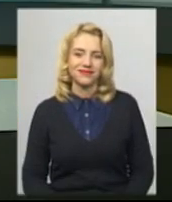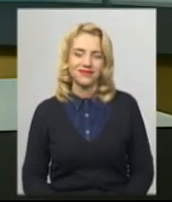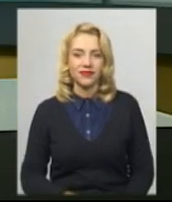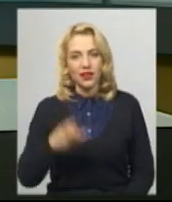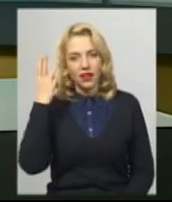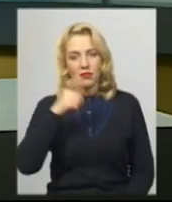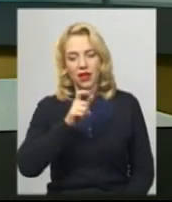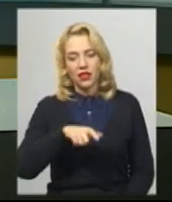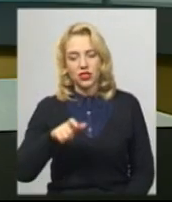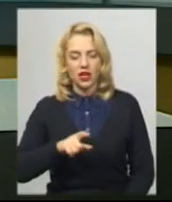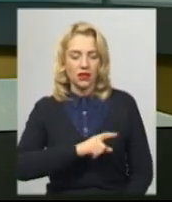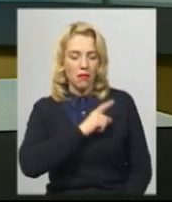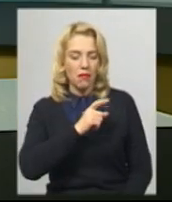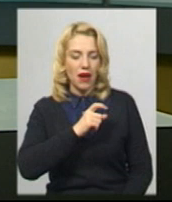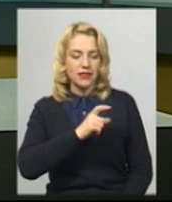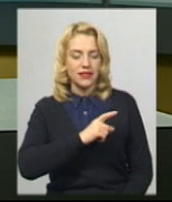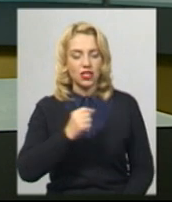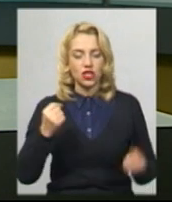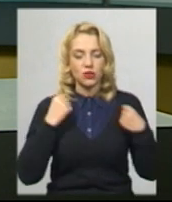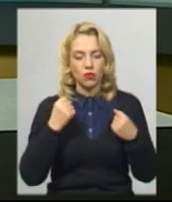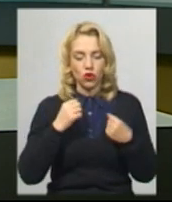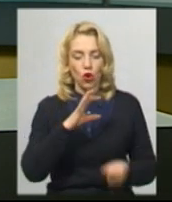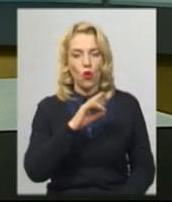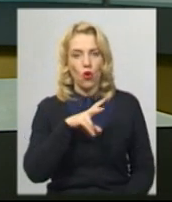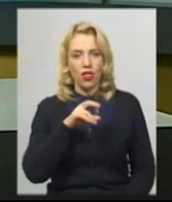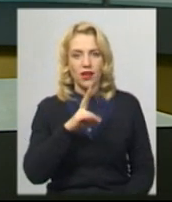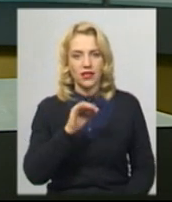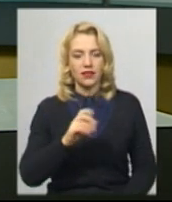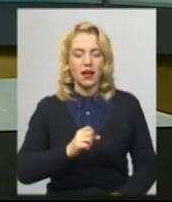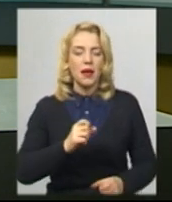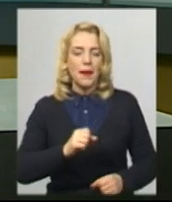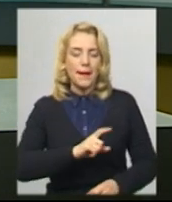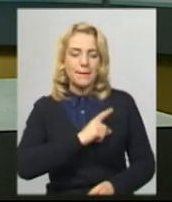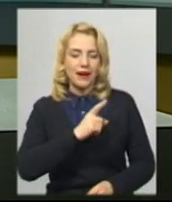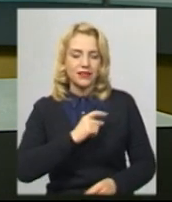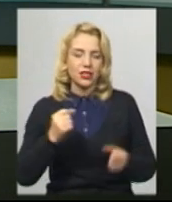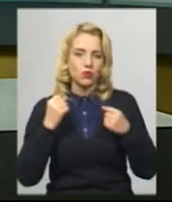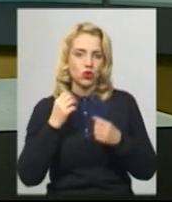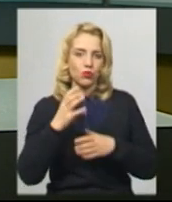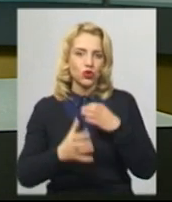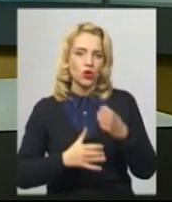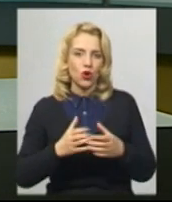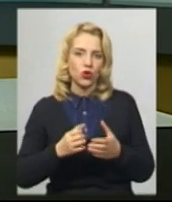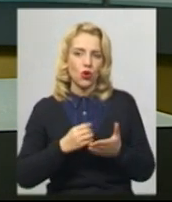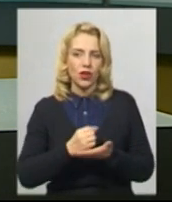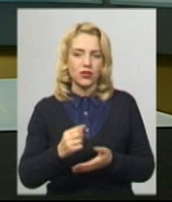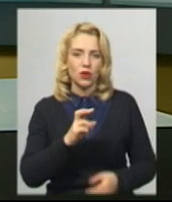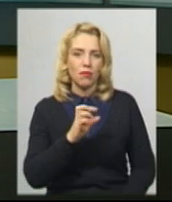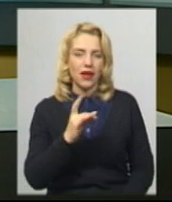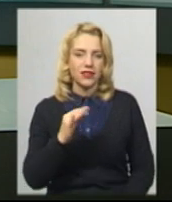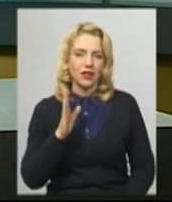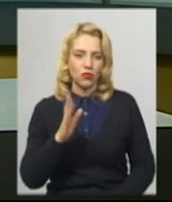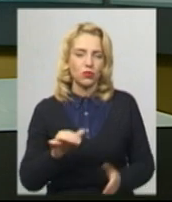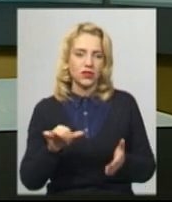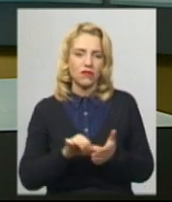Хмельничани, майстер спорту Олександр Тимець і майстер спорту міжнародного класу Альона Пересняк представлятимуть Україну на 12-му